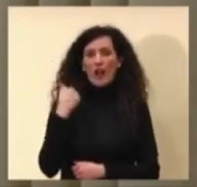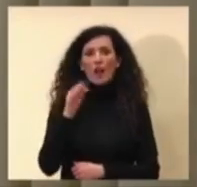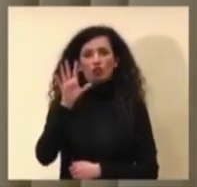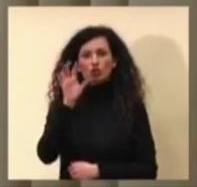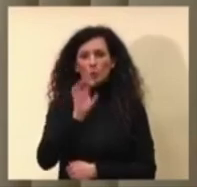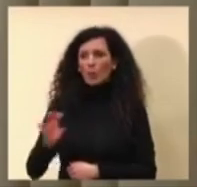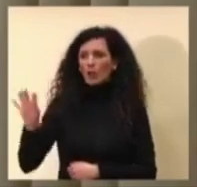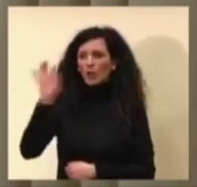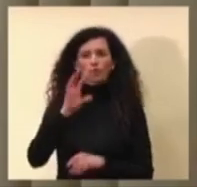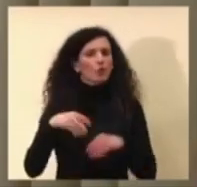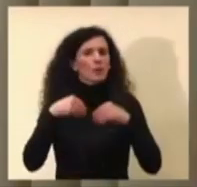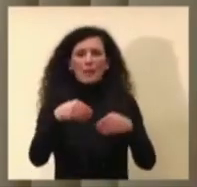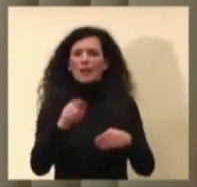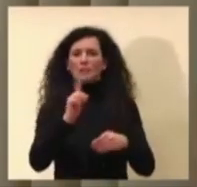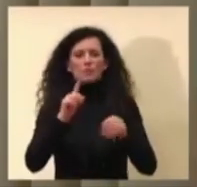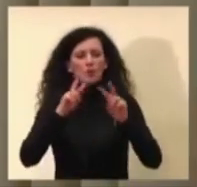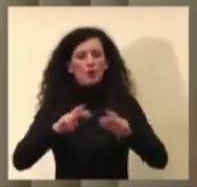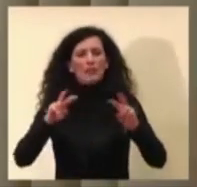partecipato